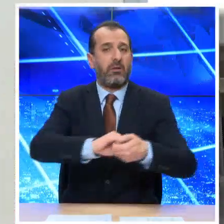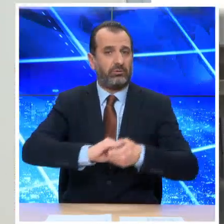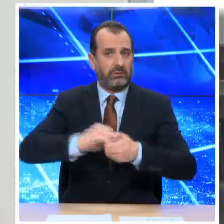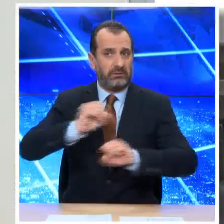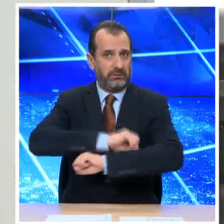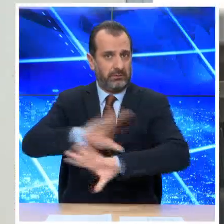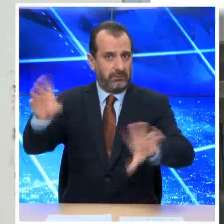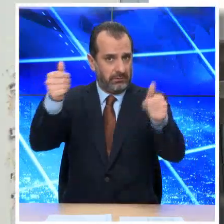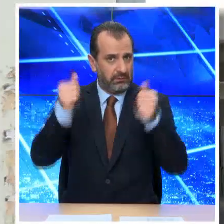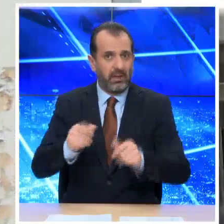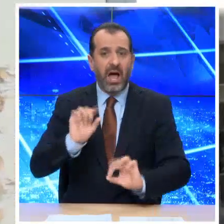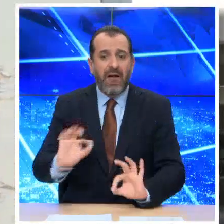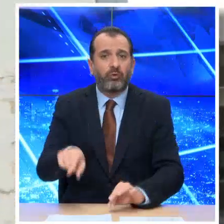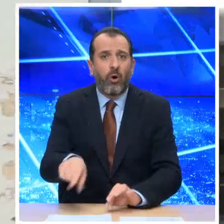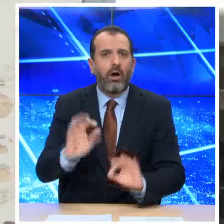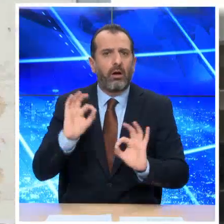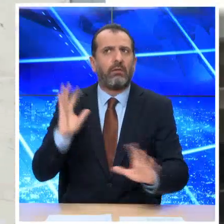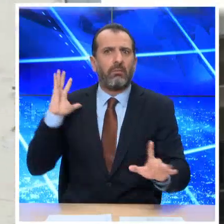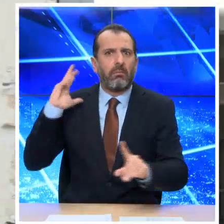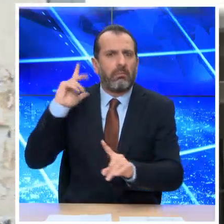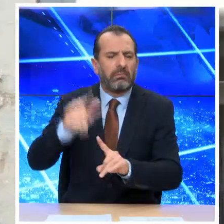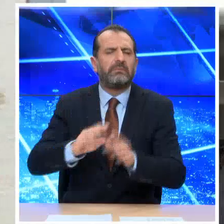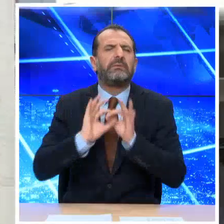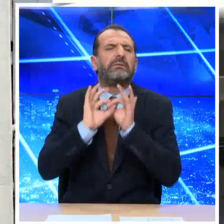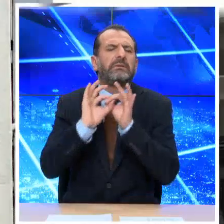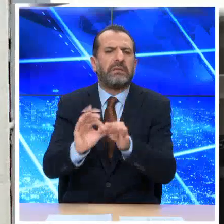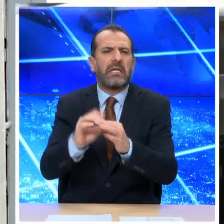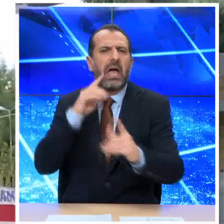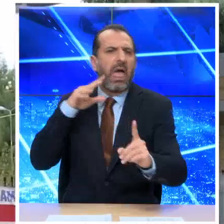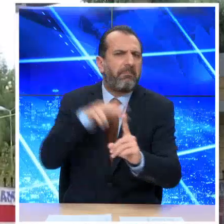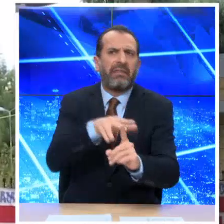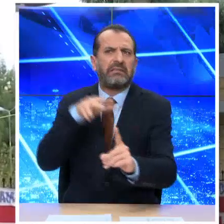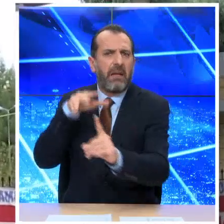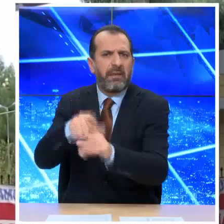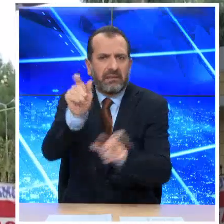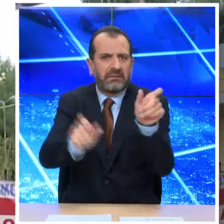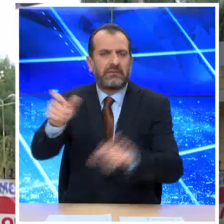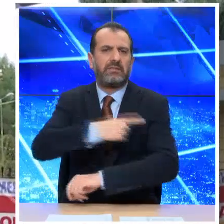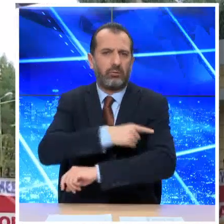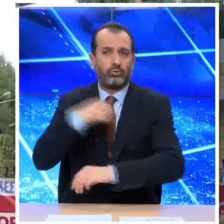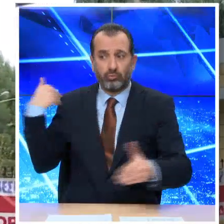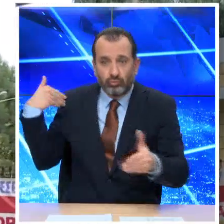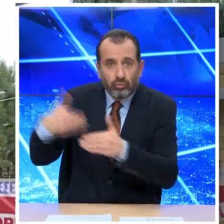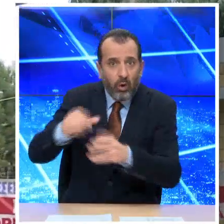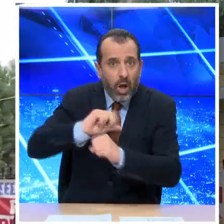ΕΙΝΑ, που υπογραμμίζει ότι τα περιστατικά τέτοιου είδους έχουν αυξηθεί ιδιαίτερα την περίοδο της πανδημίας.